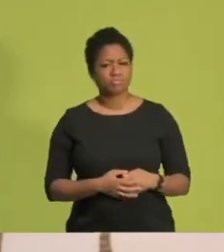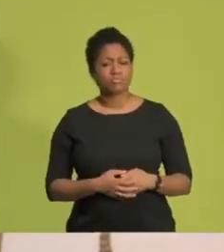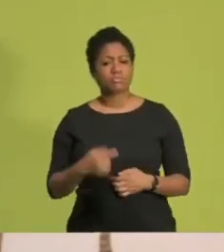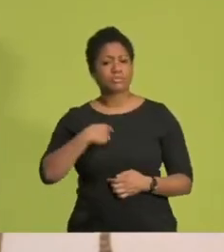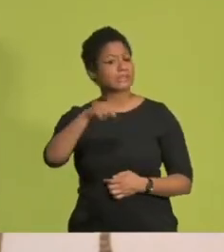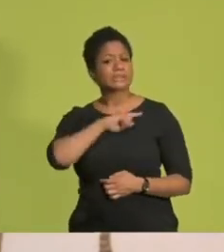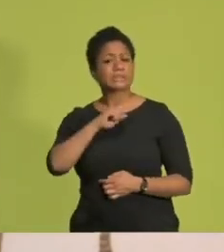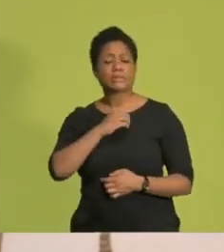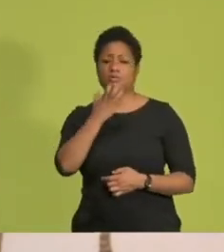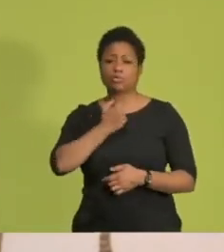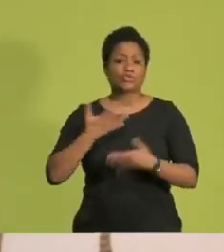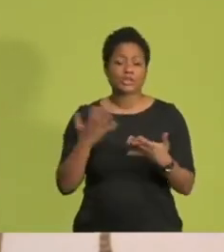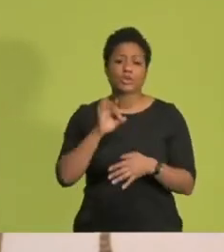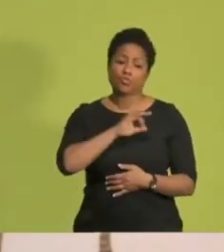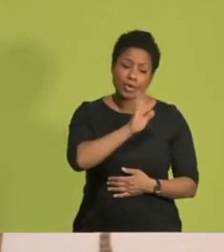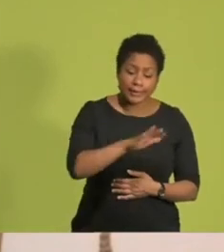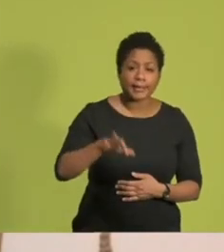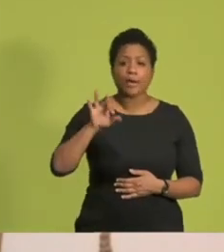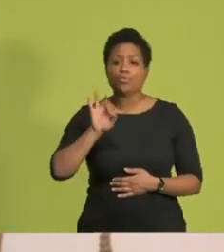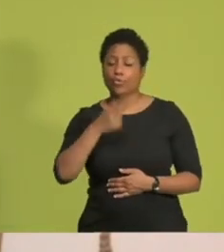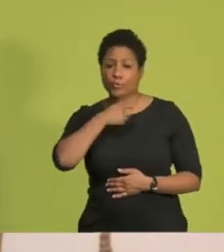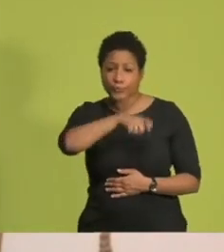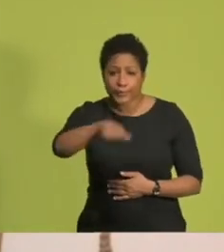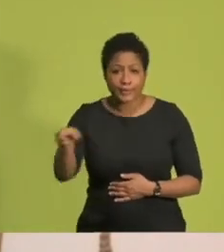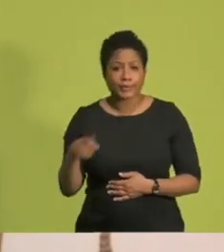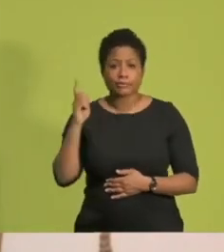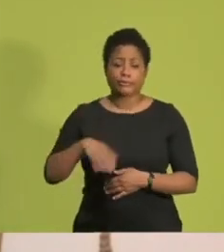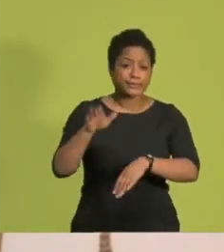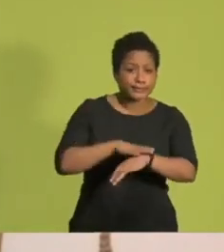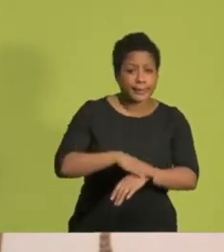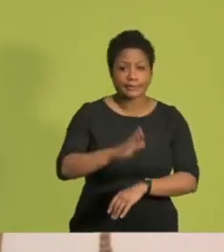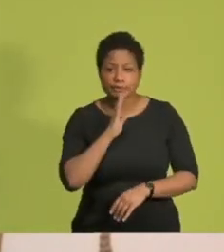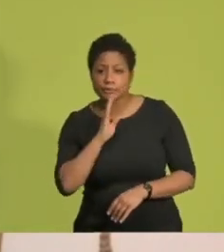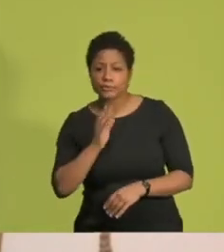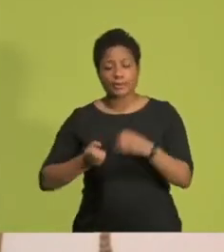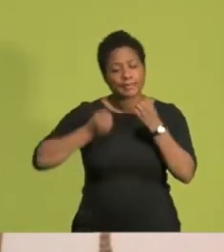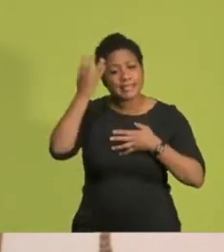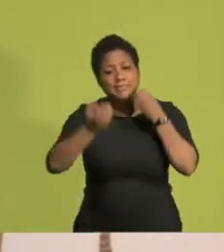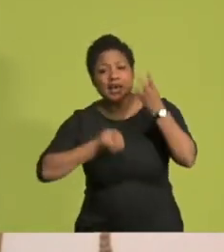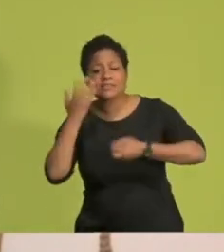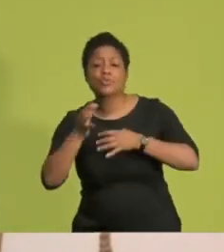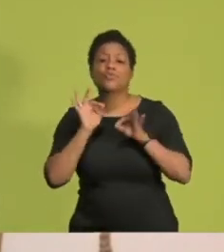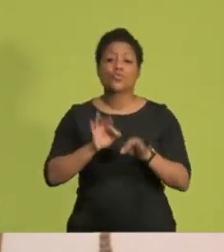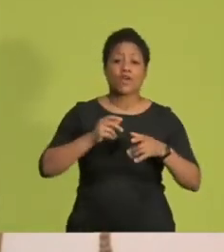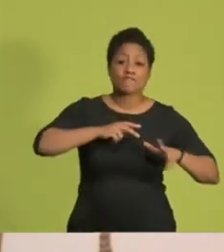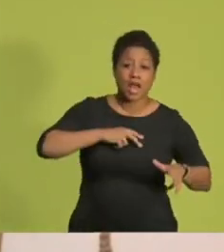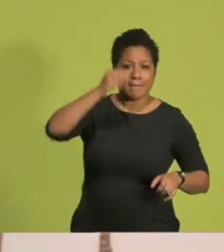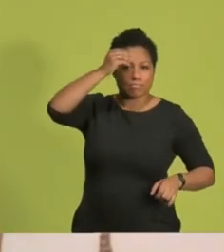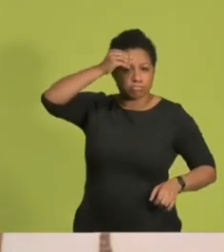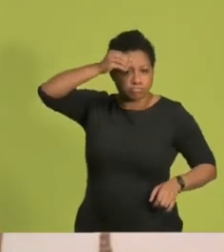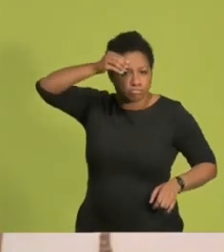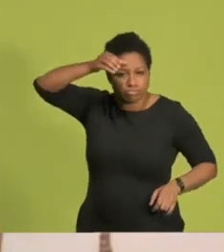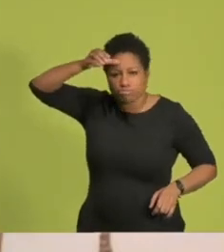stark dafür, dass wir besonders Kindern und Jugendlichen ausreichend Zeit und Inspiration für wirkliche Bildungsprozesse geben sollten.